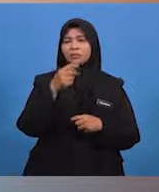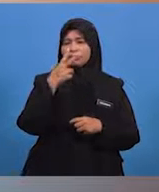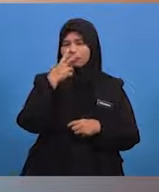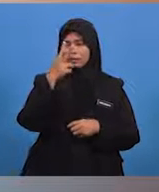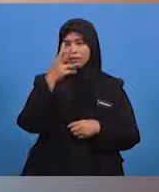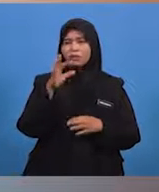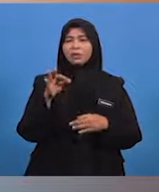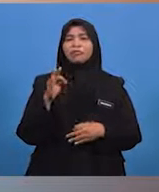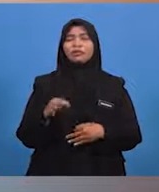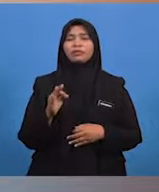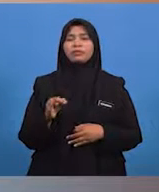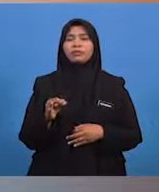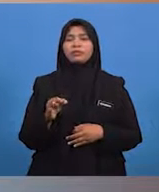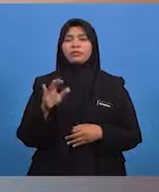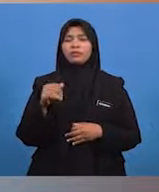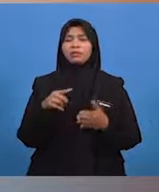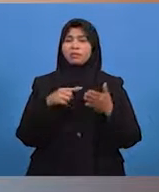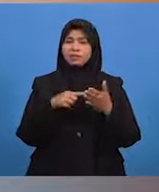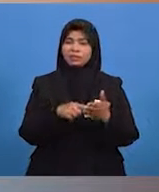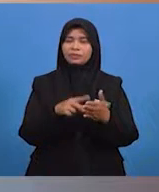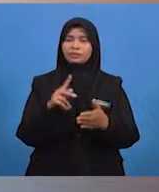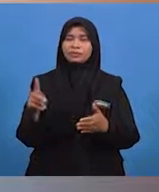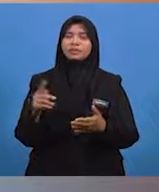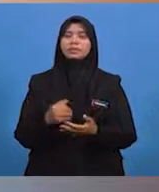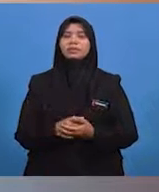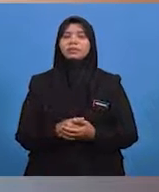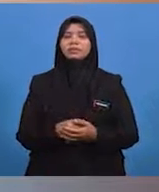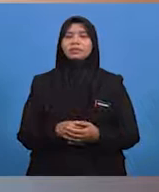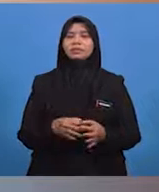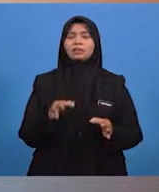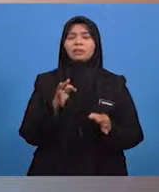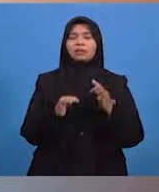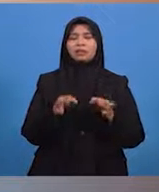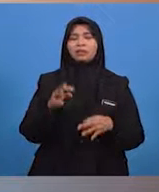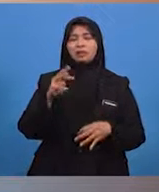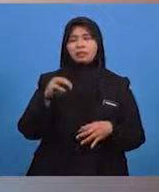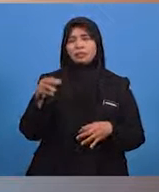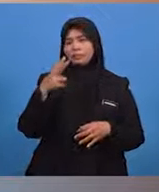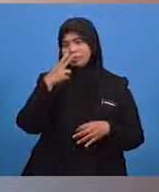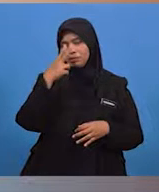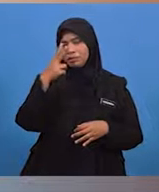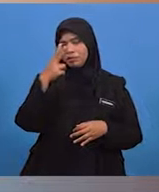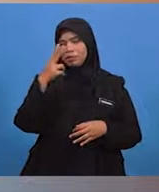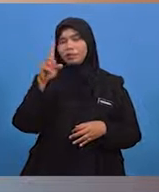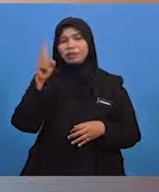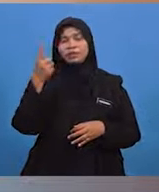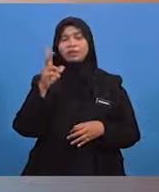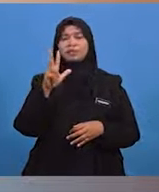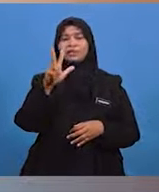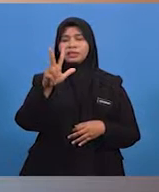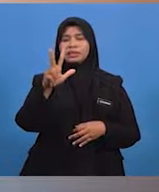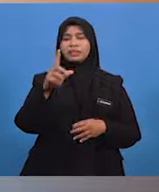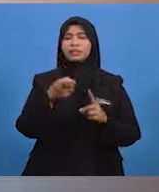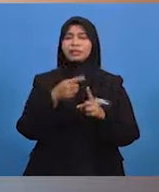faktor-faktor yang ditunjukkan. Kalau murid-murid perhatikan, hanya tiga daripada faktor